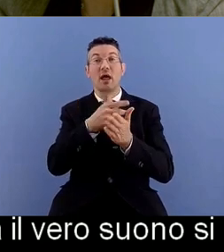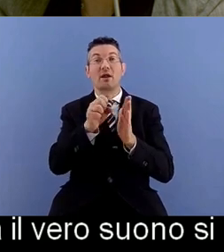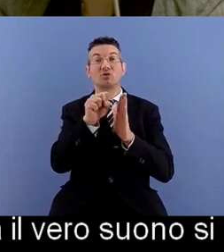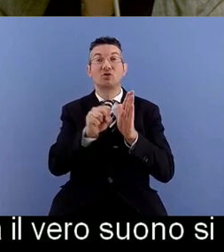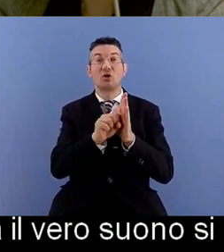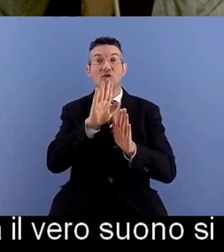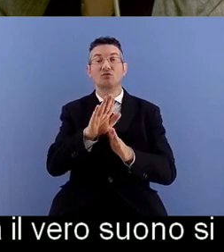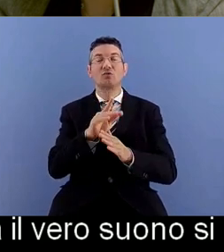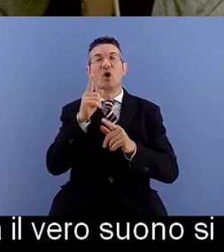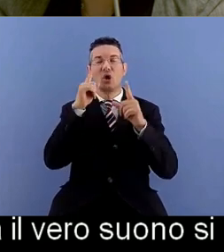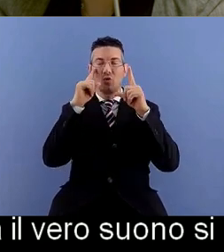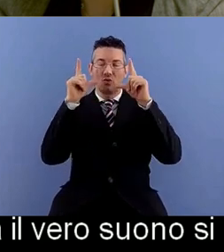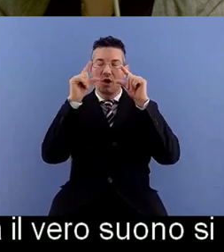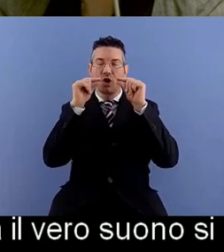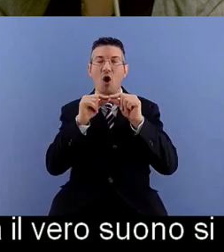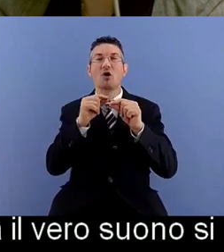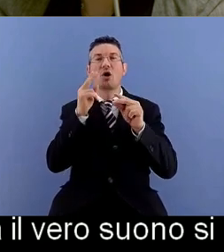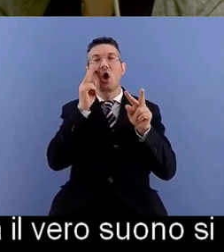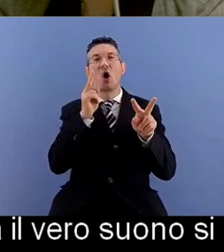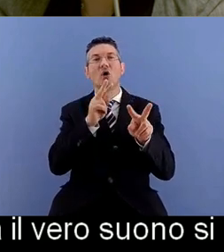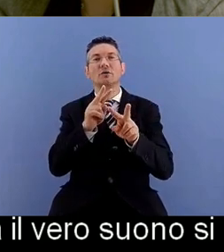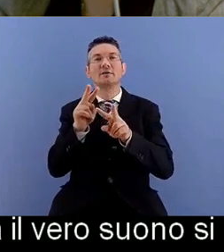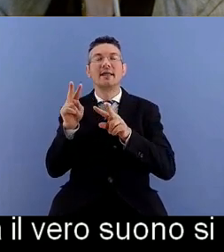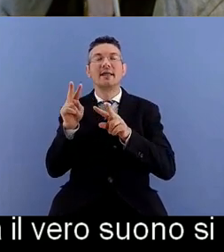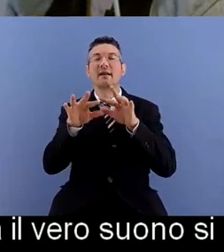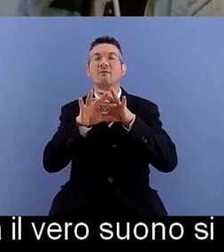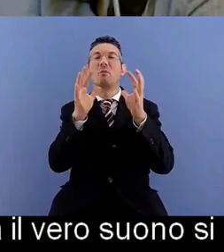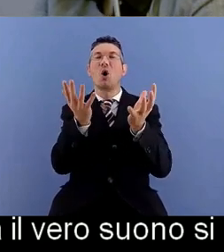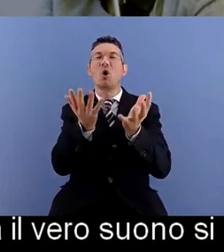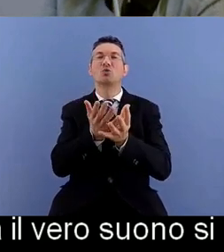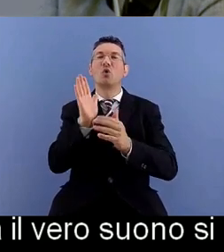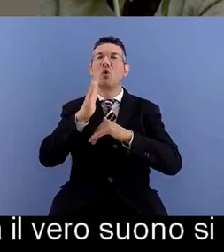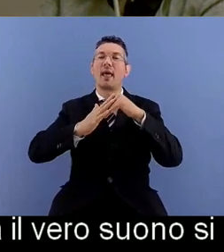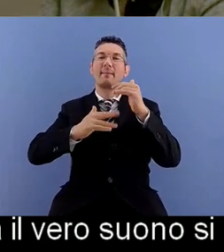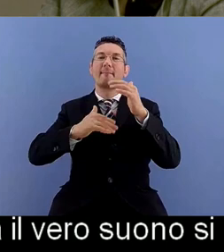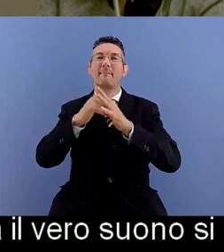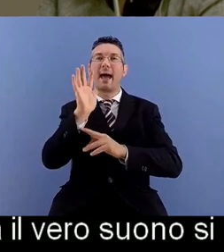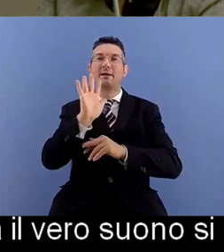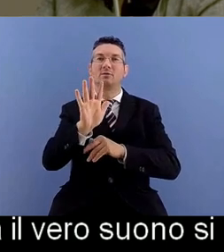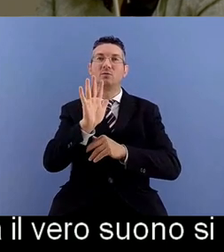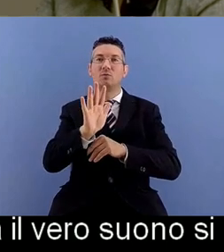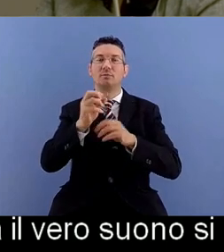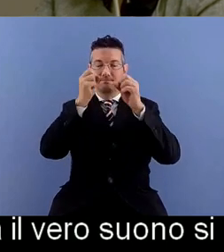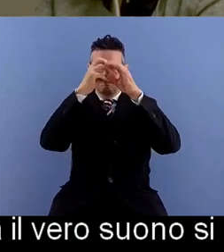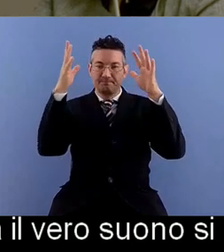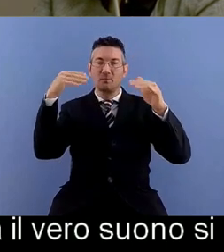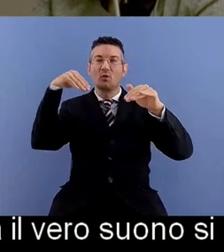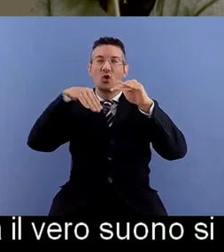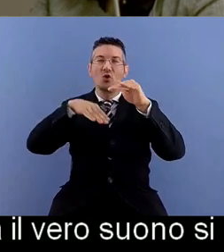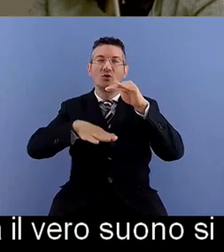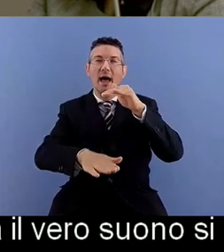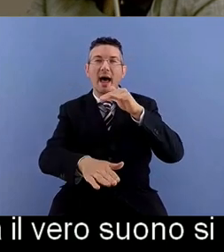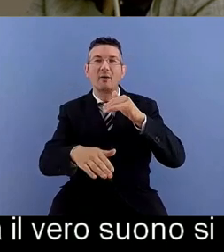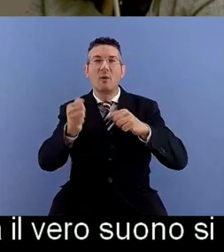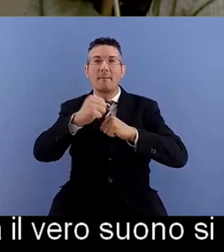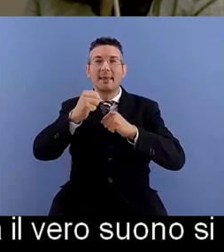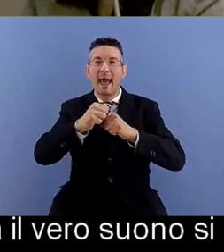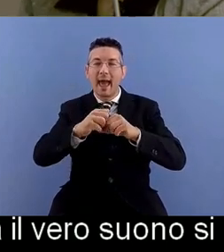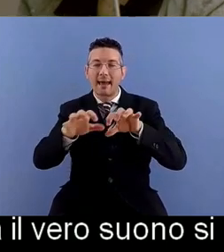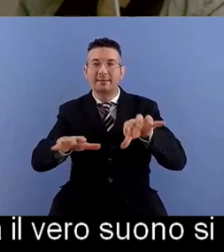occhi e osserva il mondo con le tue mani immagina di essere sott'acqua e sfiorare le pietre depositate sul fondale